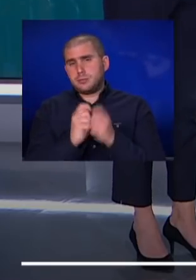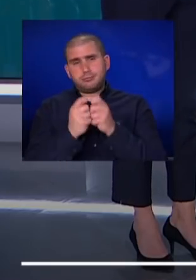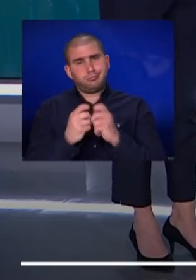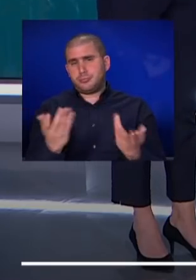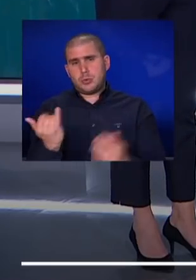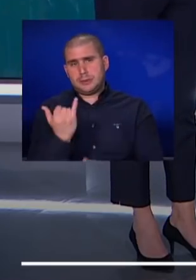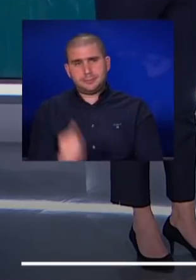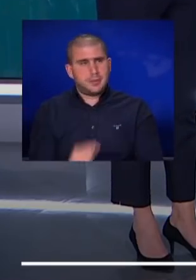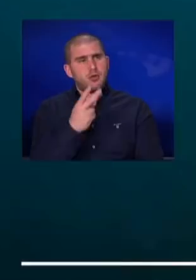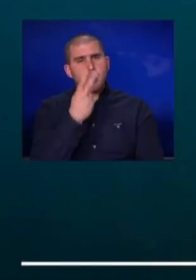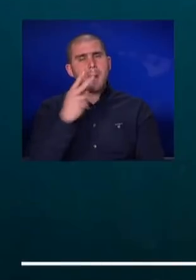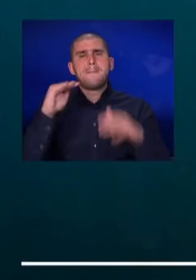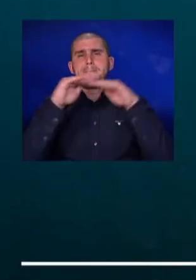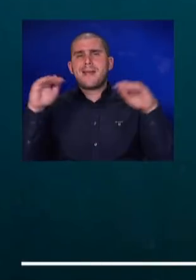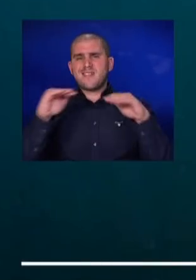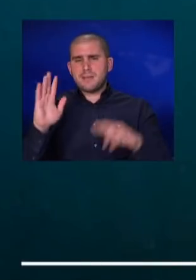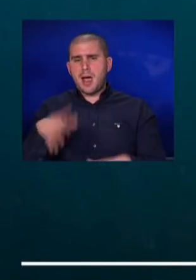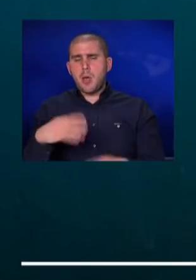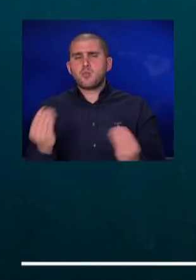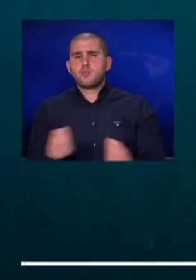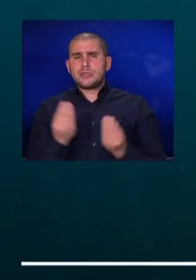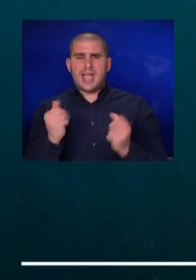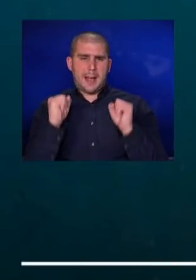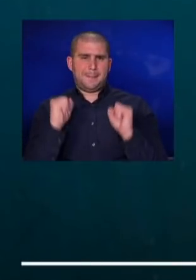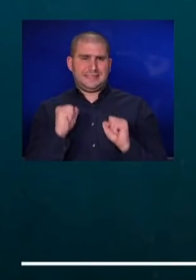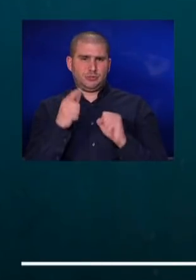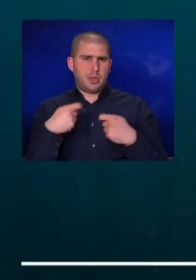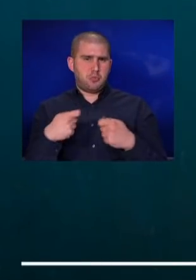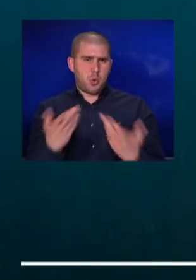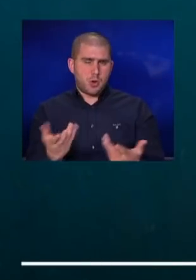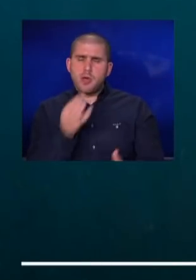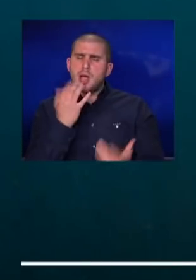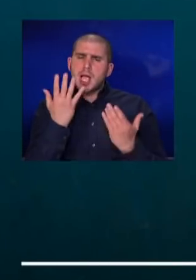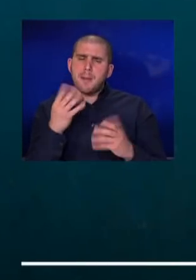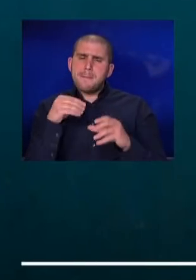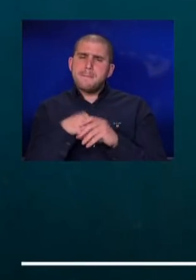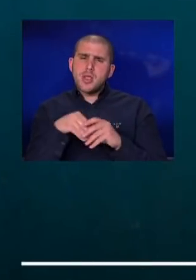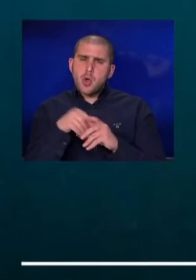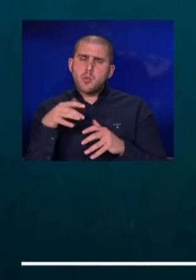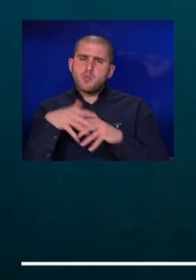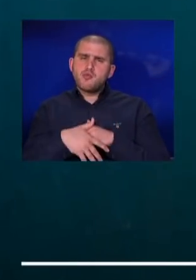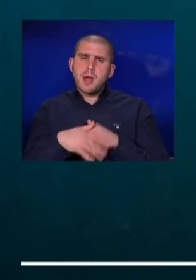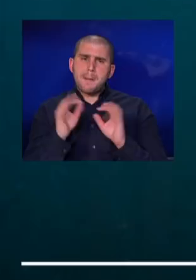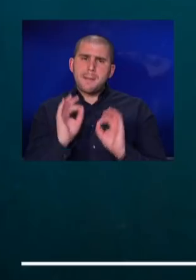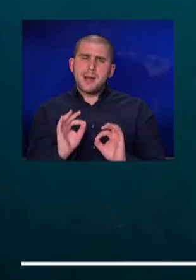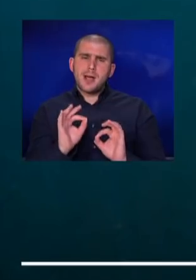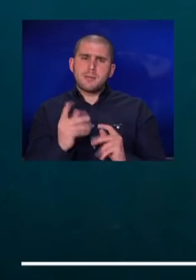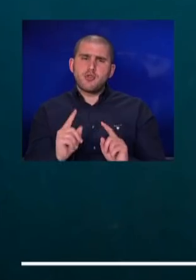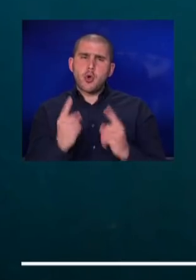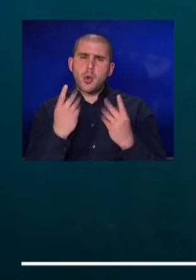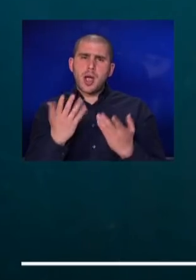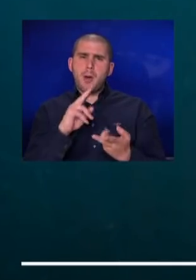מסתכל על המדפים שלך על סל המוצרים הבסיסי שאתה מוכר כמה מתוכו מושפע ממה שקורה